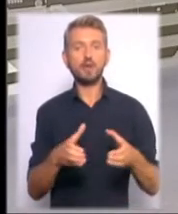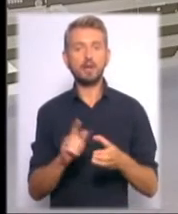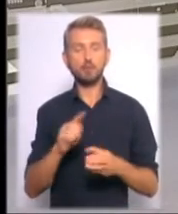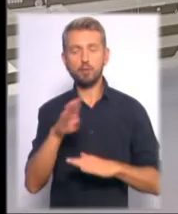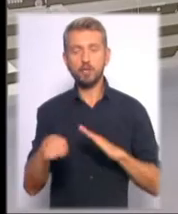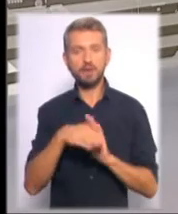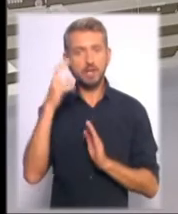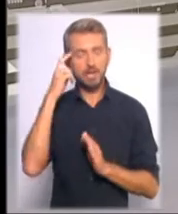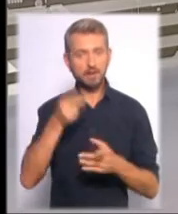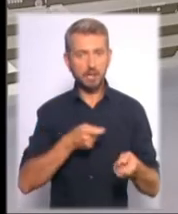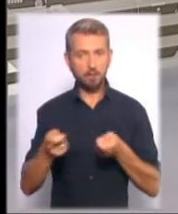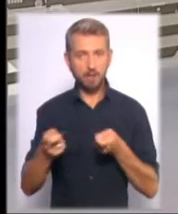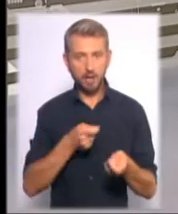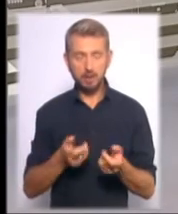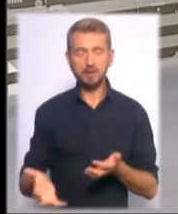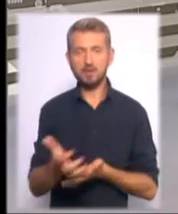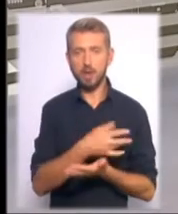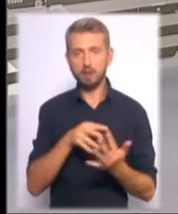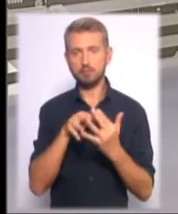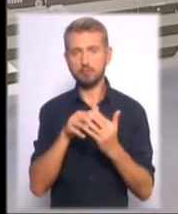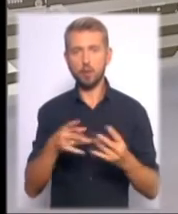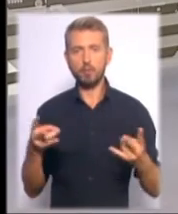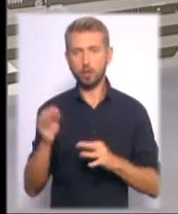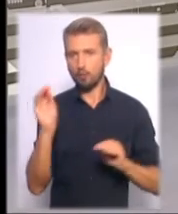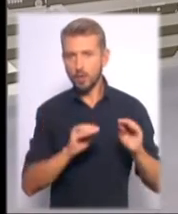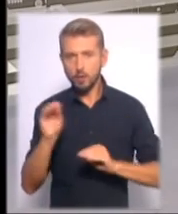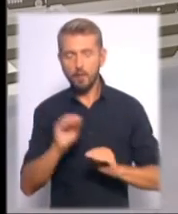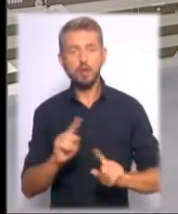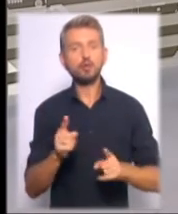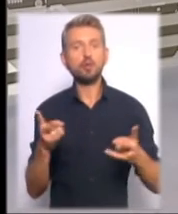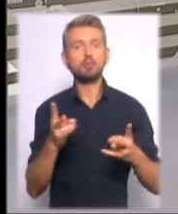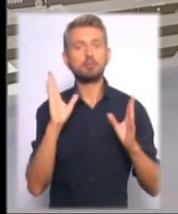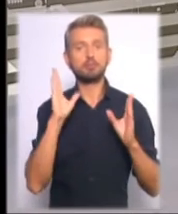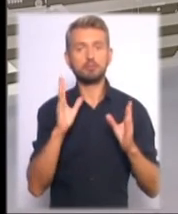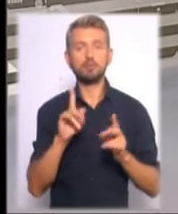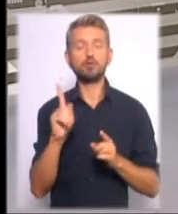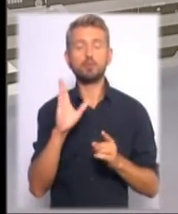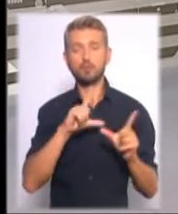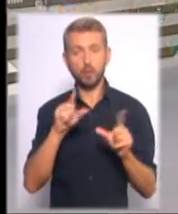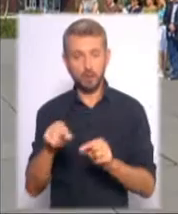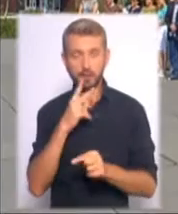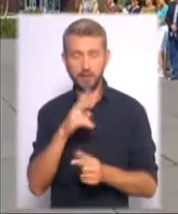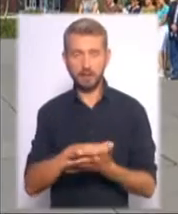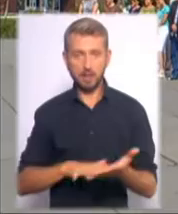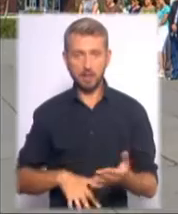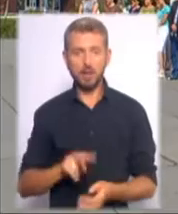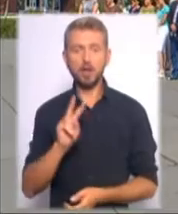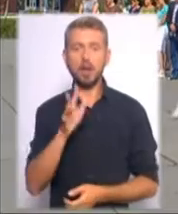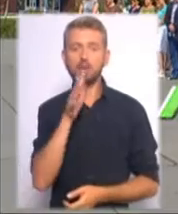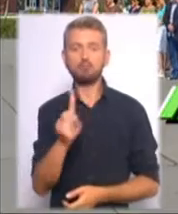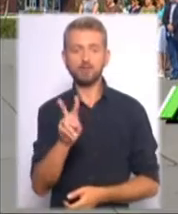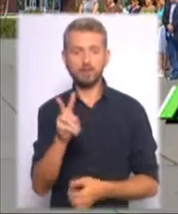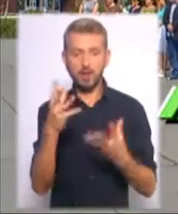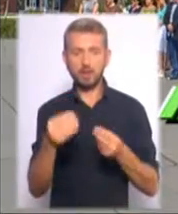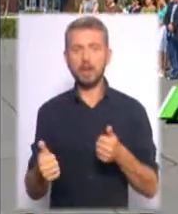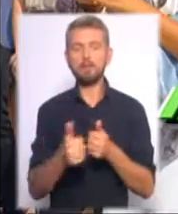київській владі, зібрали напередову необхідне облаштування. Що поїде на фронт, бачила Ольга Киселевич. Година дня під цінами